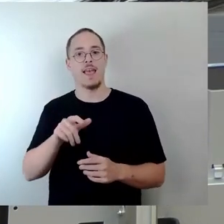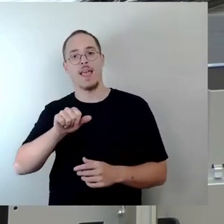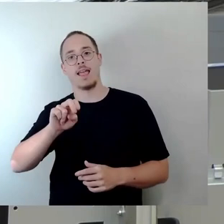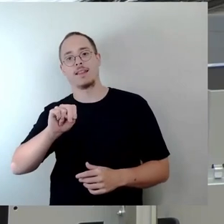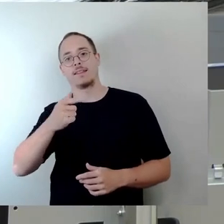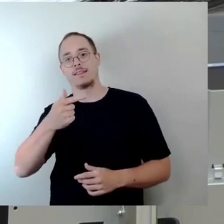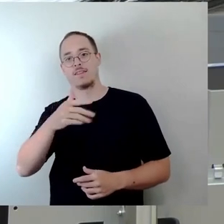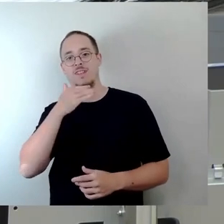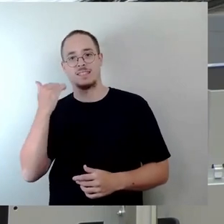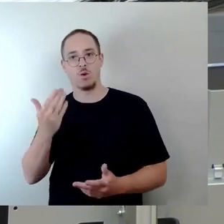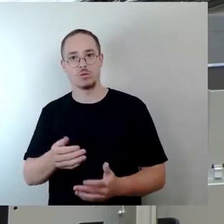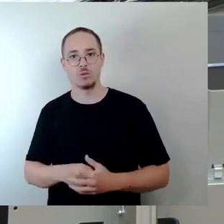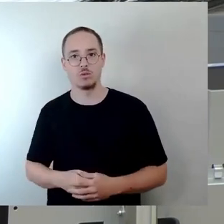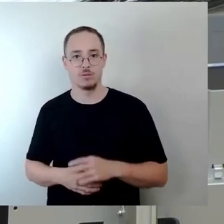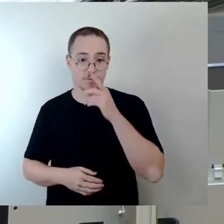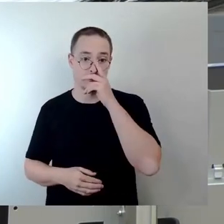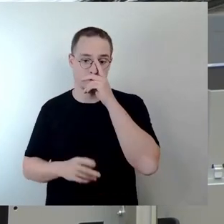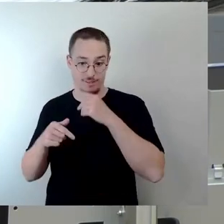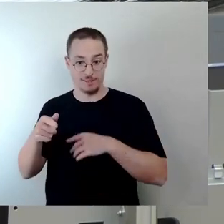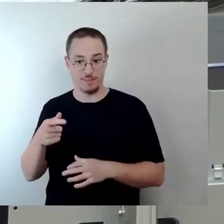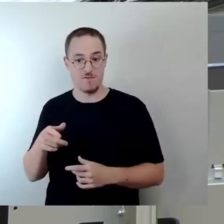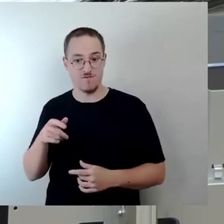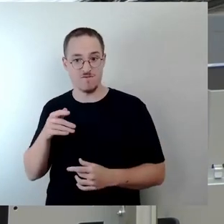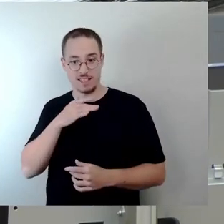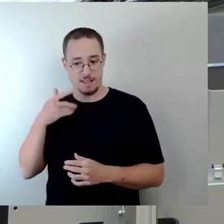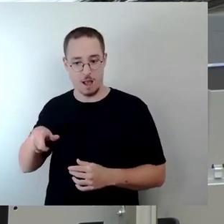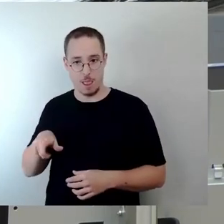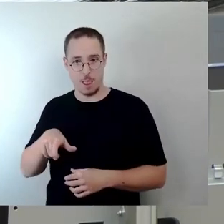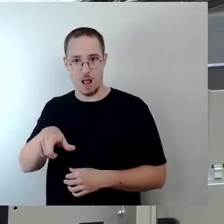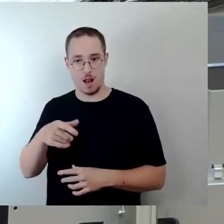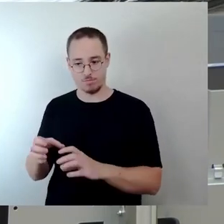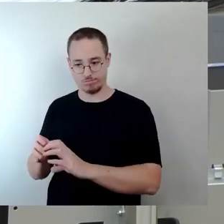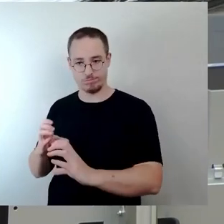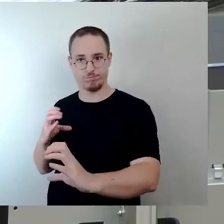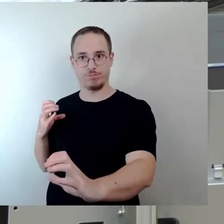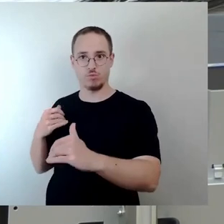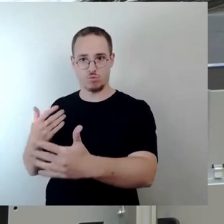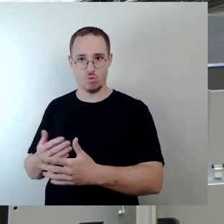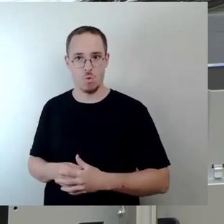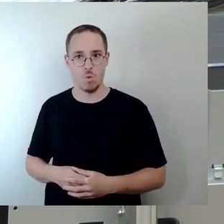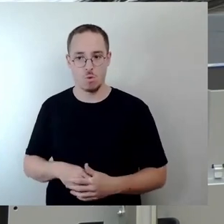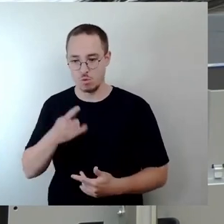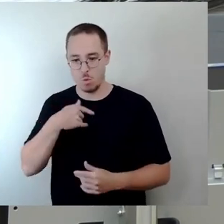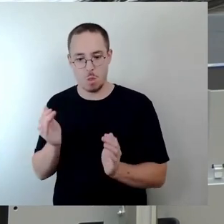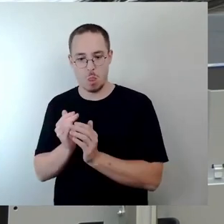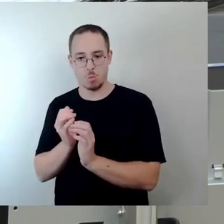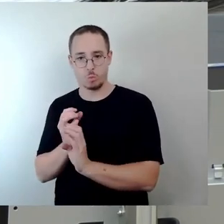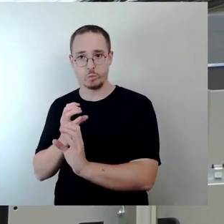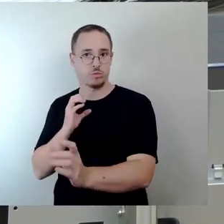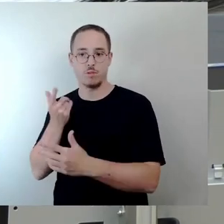sondern das ist ein tunnelartiges Bauwerk, was aufgrund der statischen Gegebenheiten und auch der